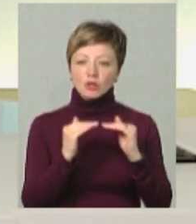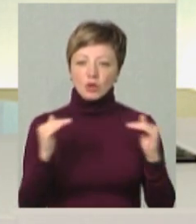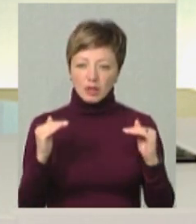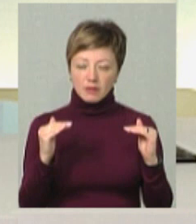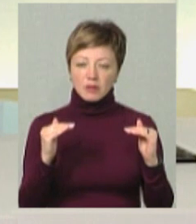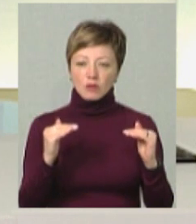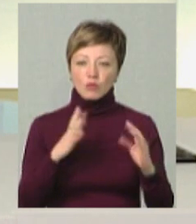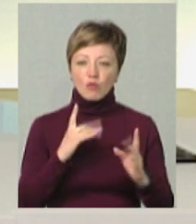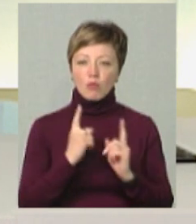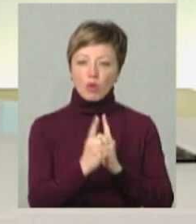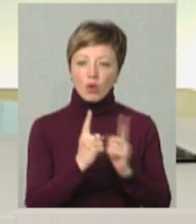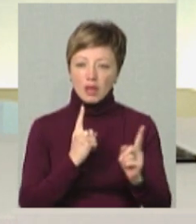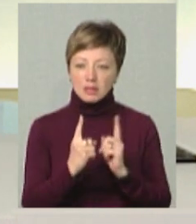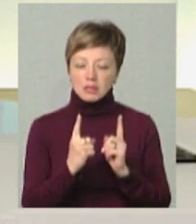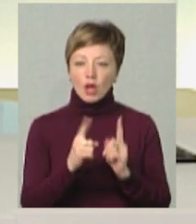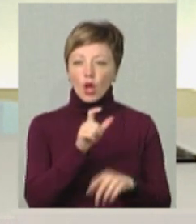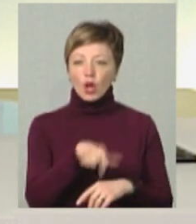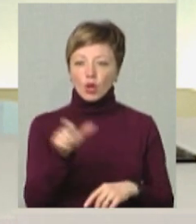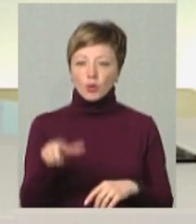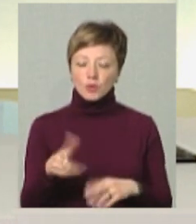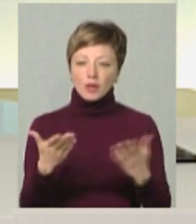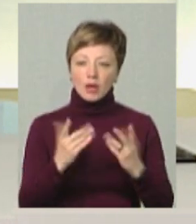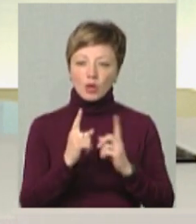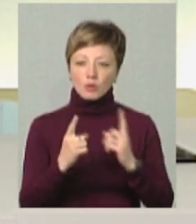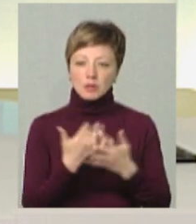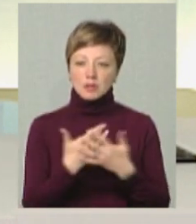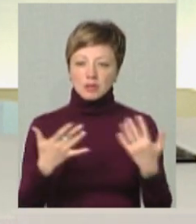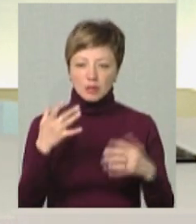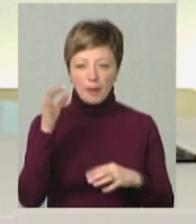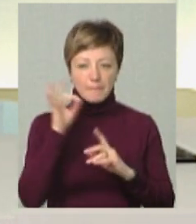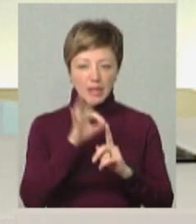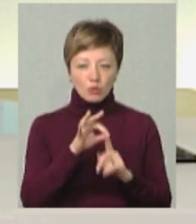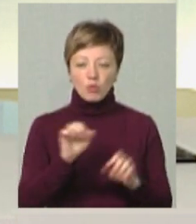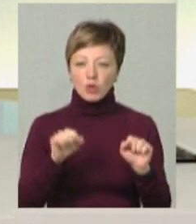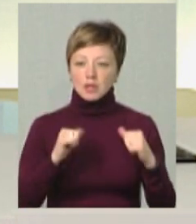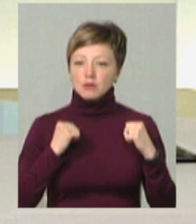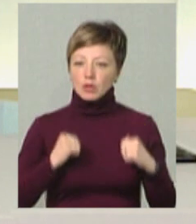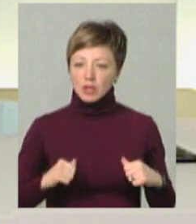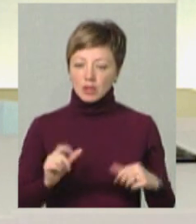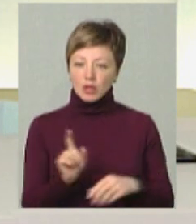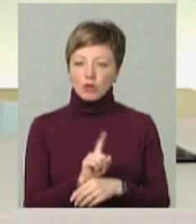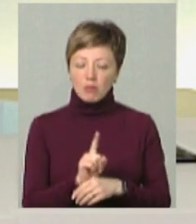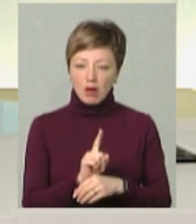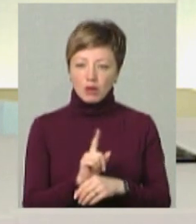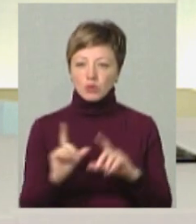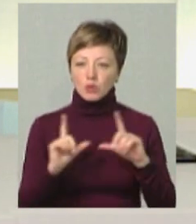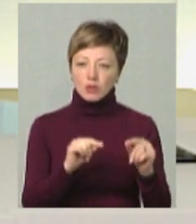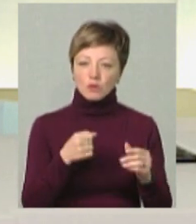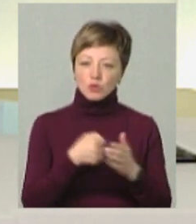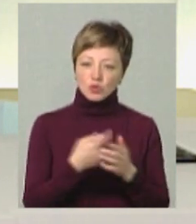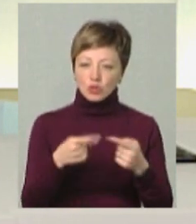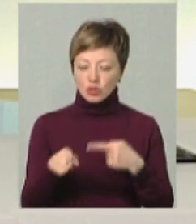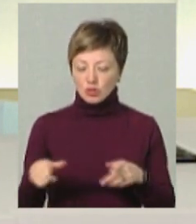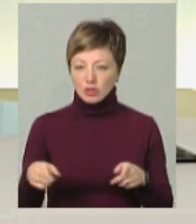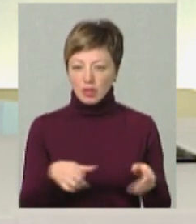щоб, якби, був приїзд, для того, щоб, якби, люди, які рухаються з різною метою, якби могли спокійно, нормально проїхати ту чи іншу ділянку